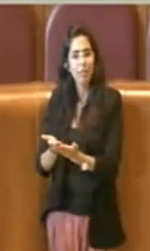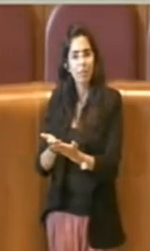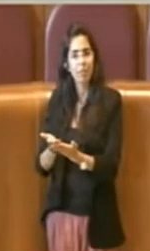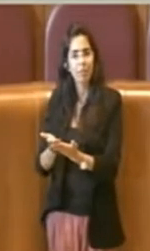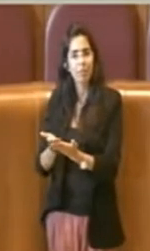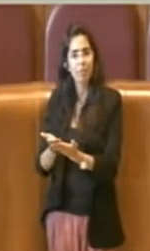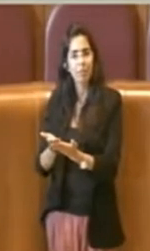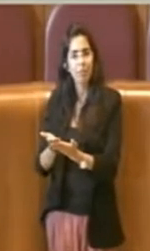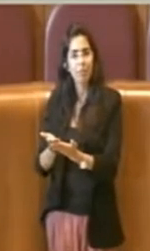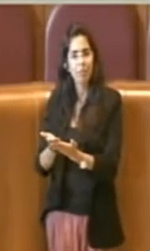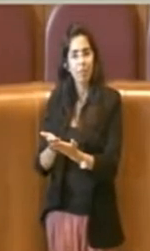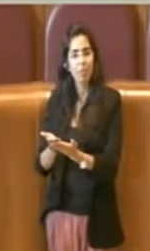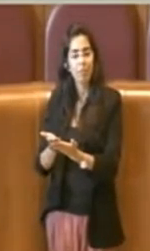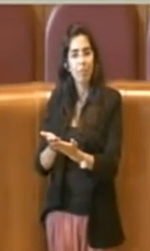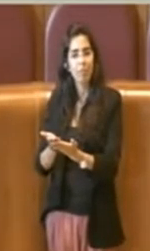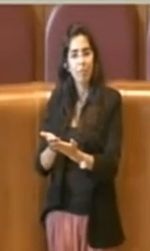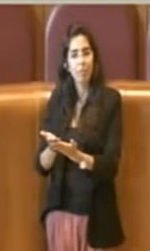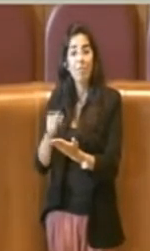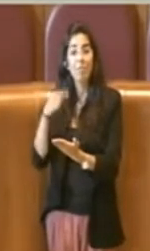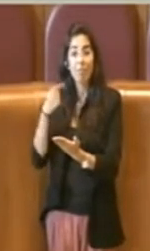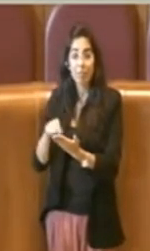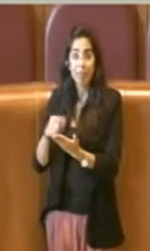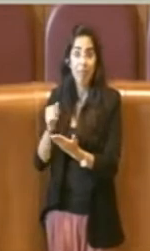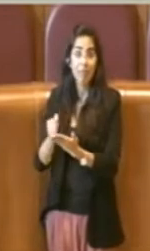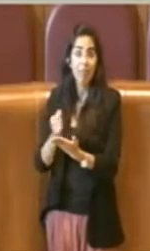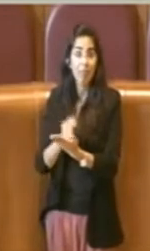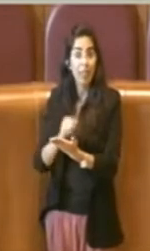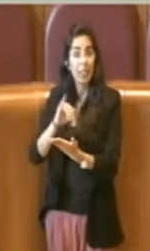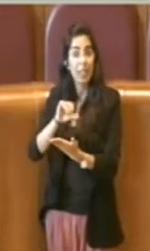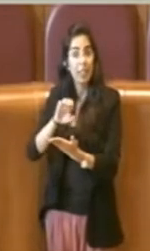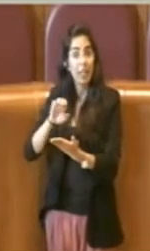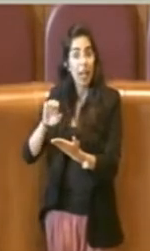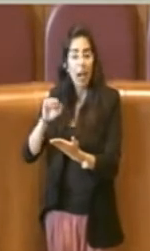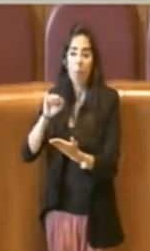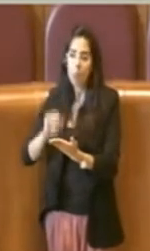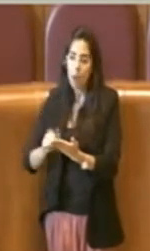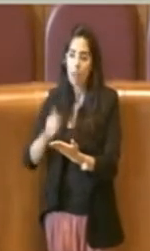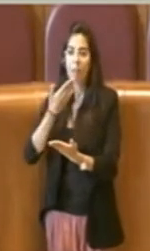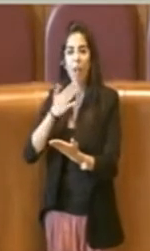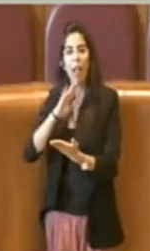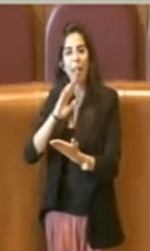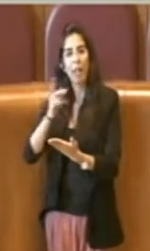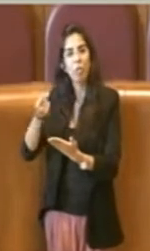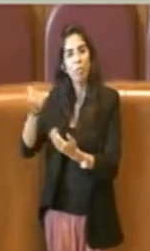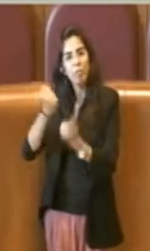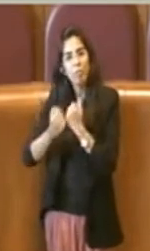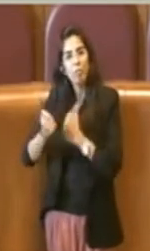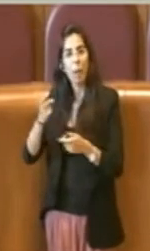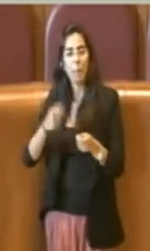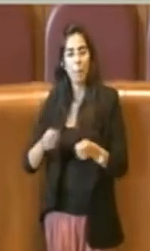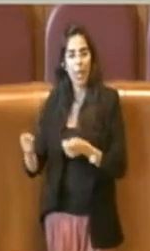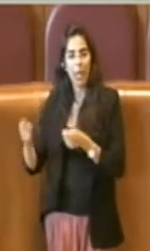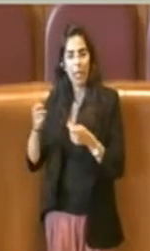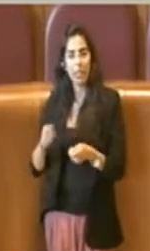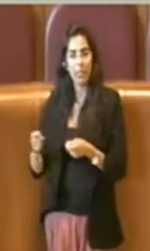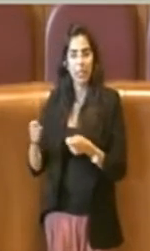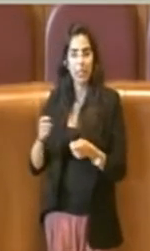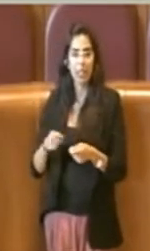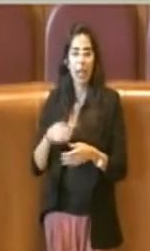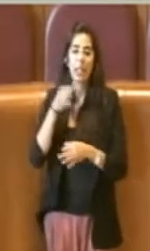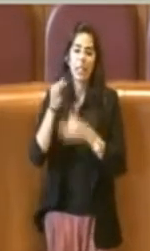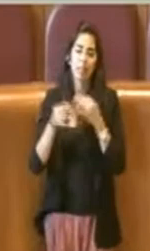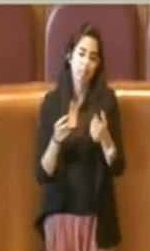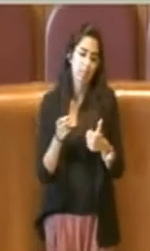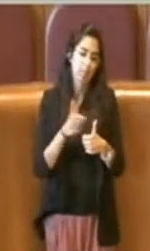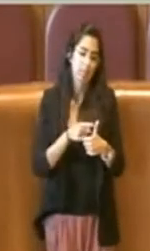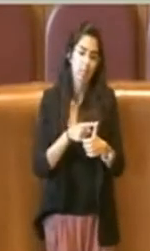dichiarazione ISEE per l'appunto, con la quale dichiarazione si poteva godere di questi benefici. Quindi da una parte l'esigenza